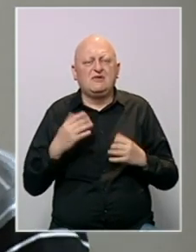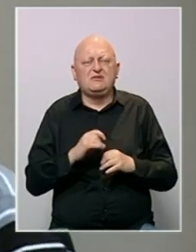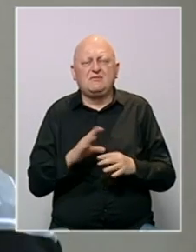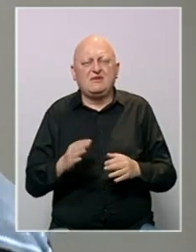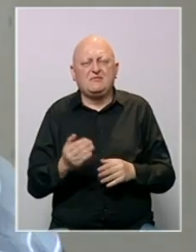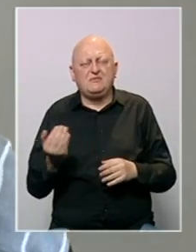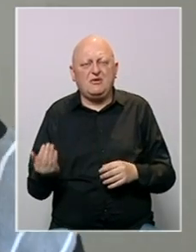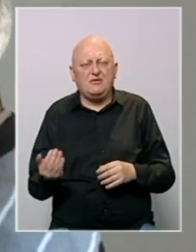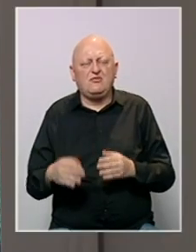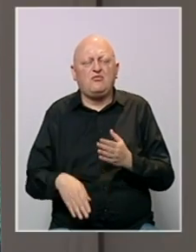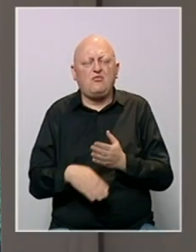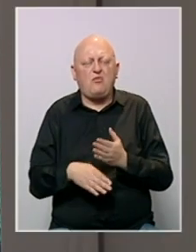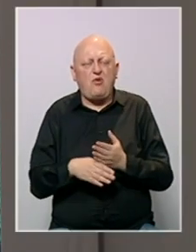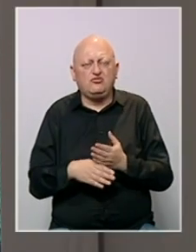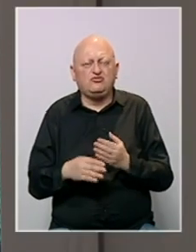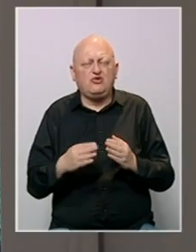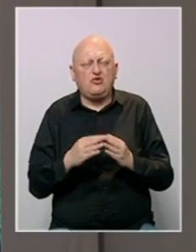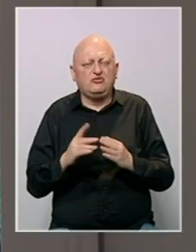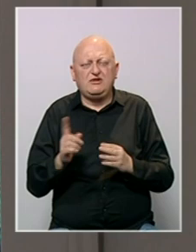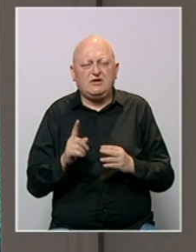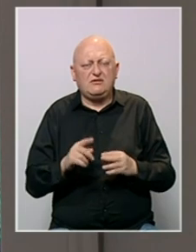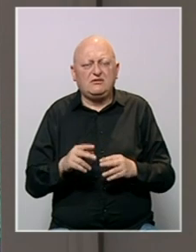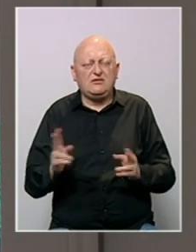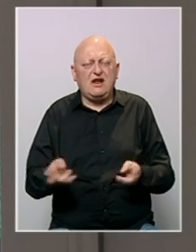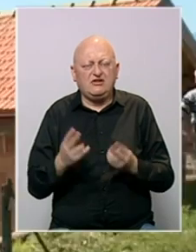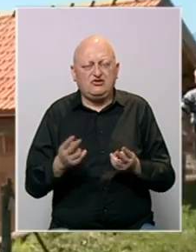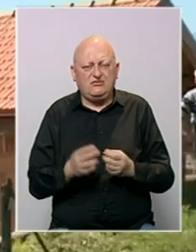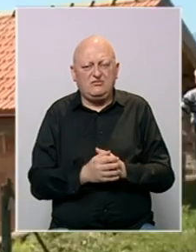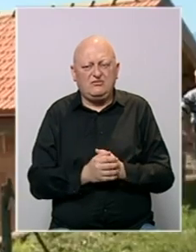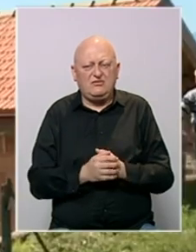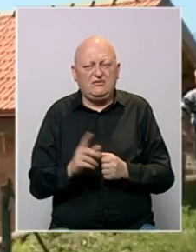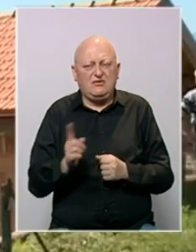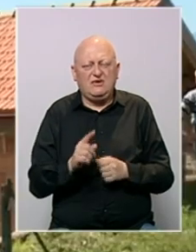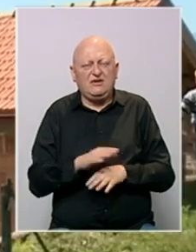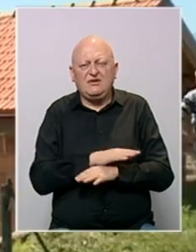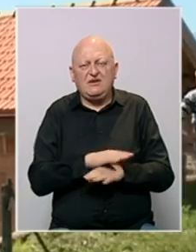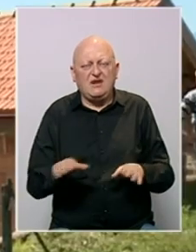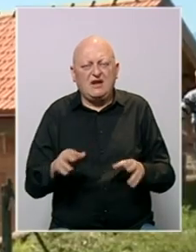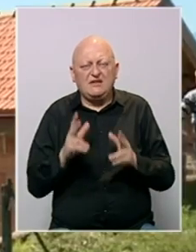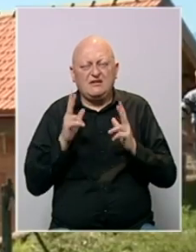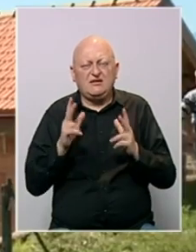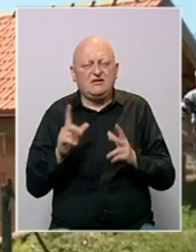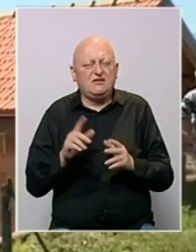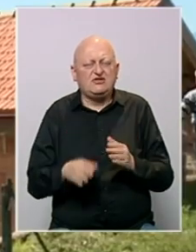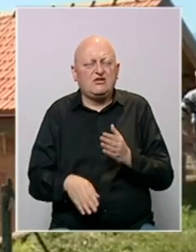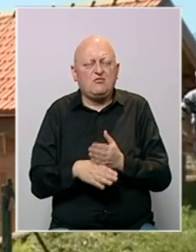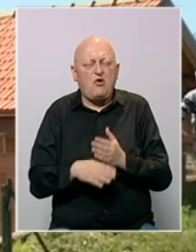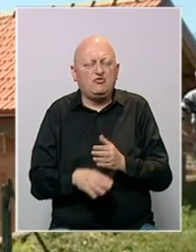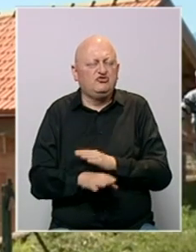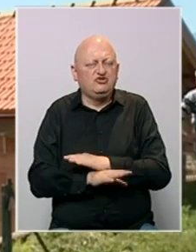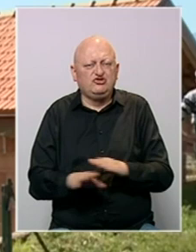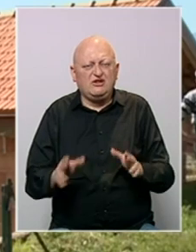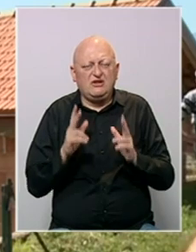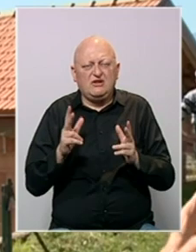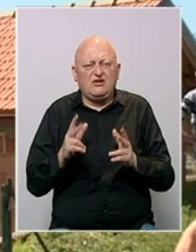ikakvih primanja, pomoć, kažu nam komšije, nikada nije tražio. Nije, nije od kog ništa tražio, ništa, ništa nije